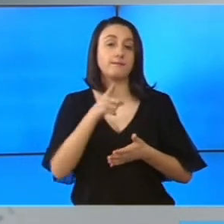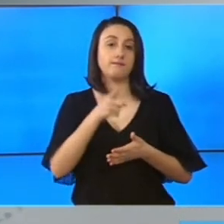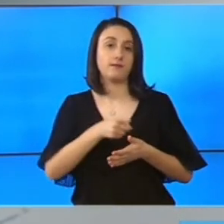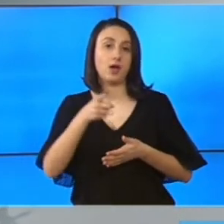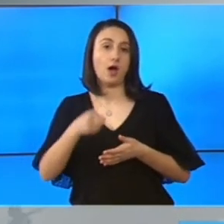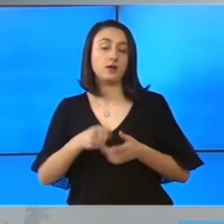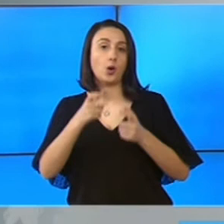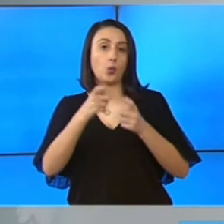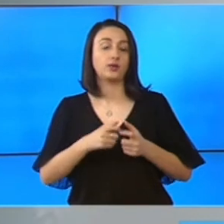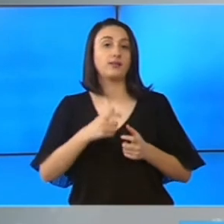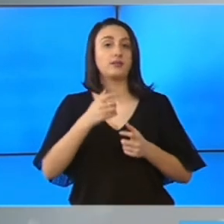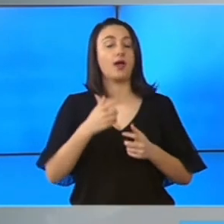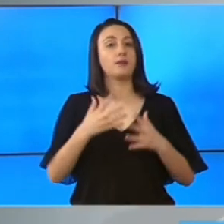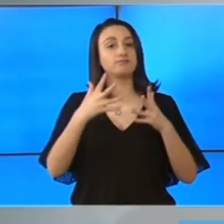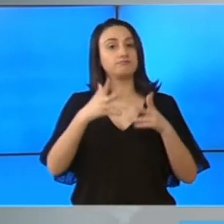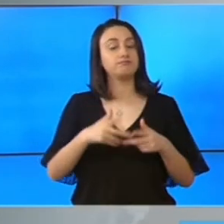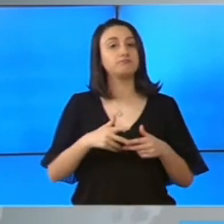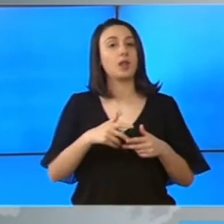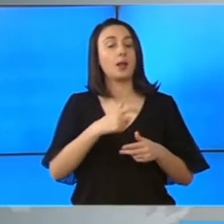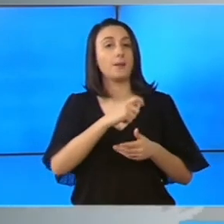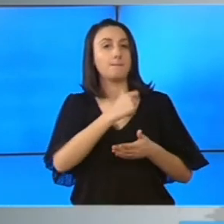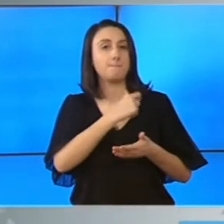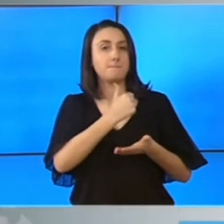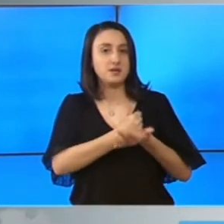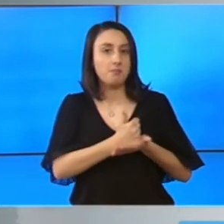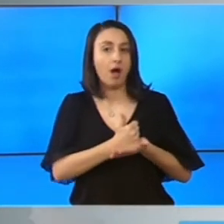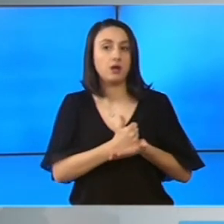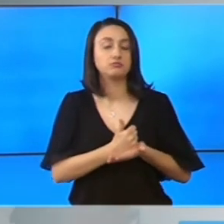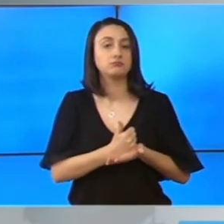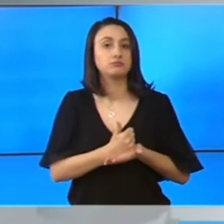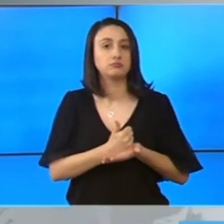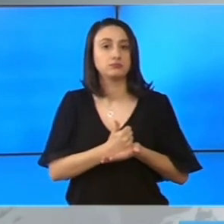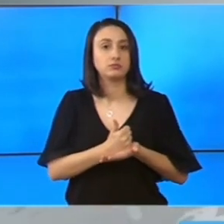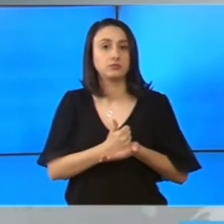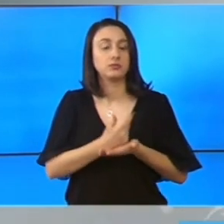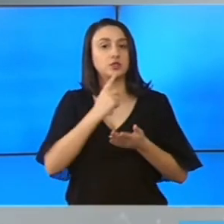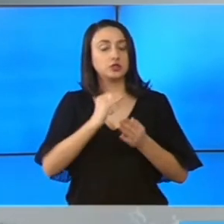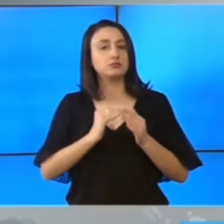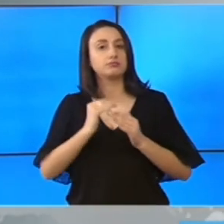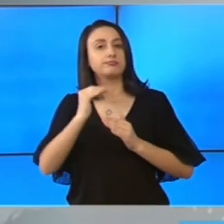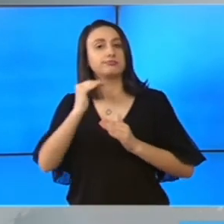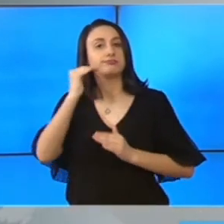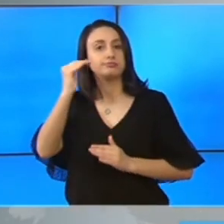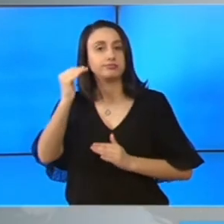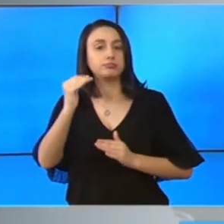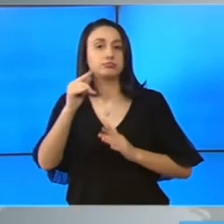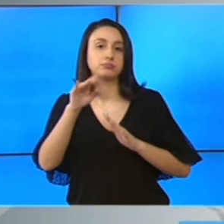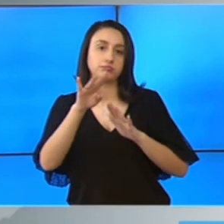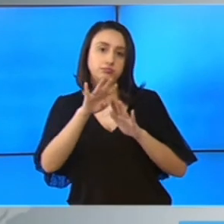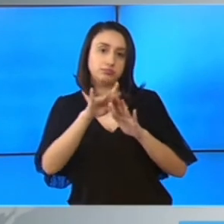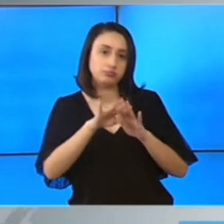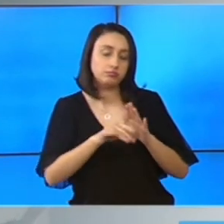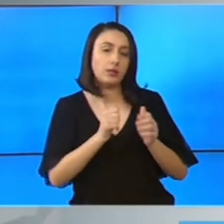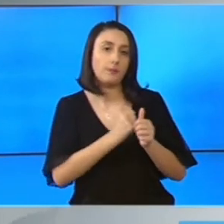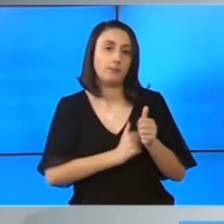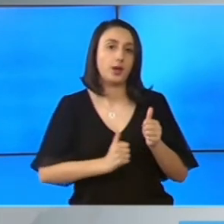unitate administrativ-teritorială își ierarhizează sau își